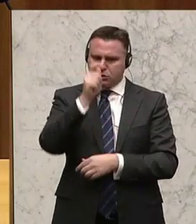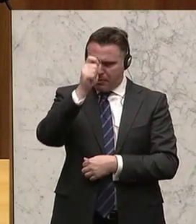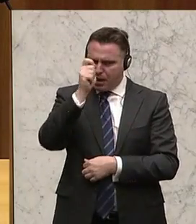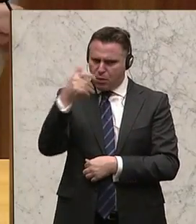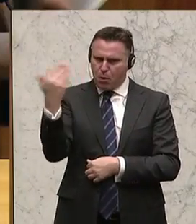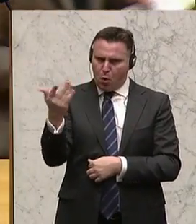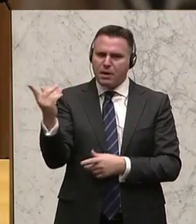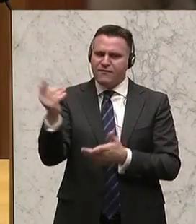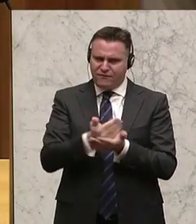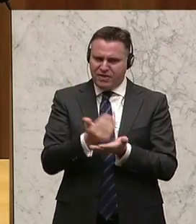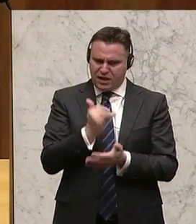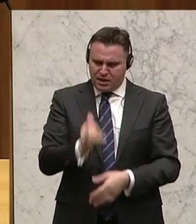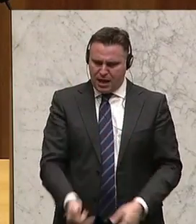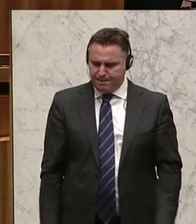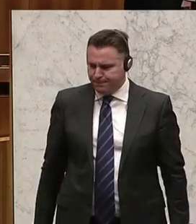verdienen.